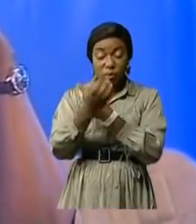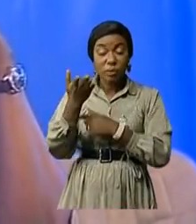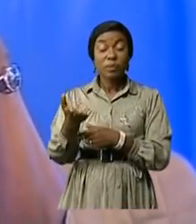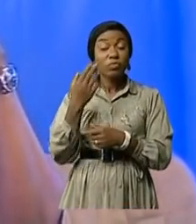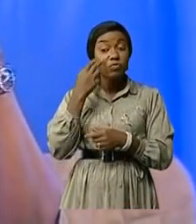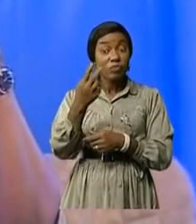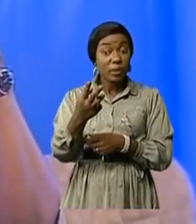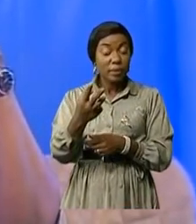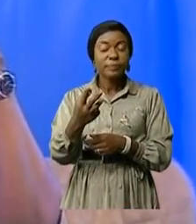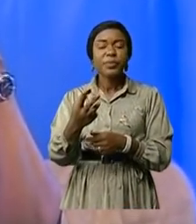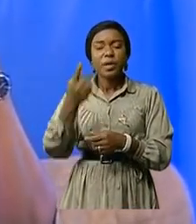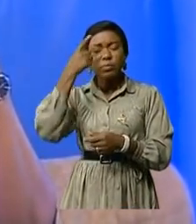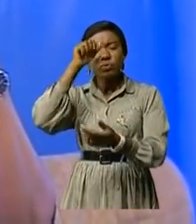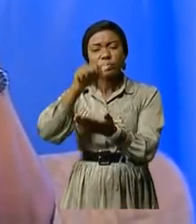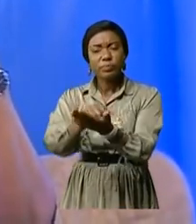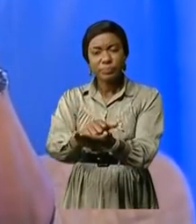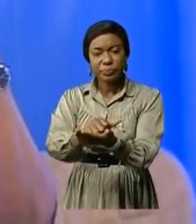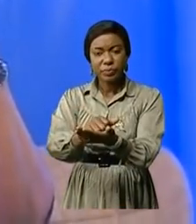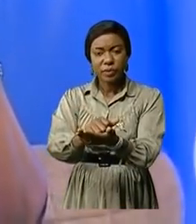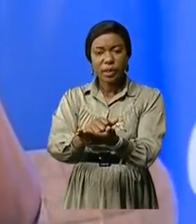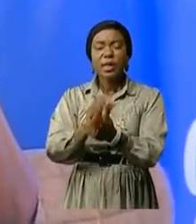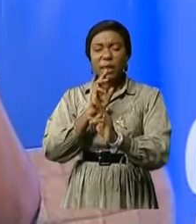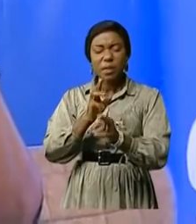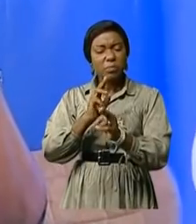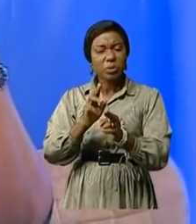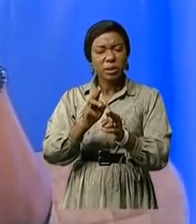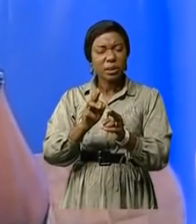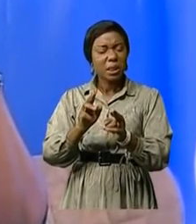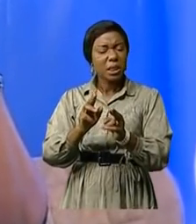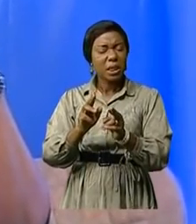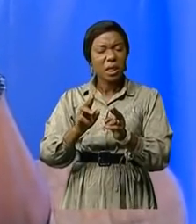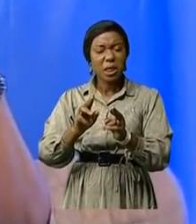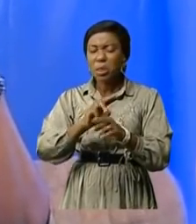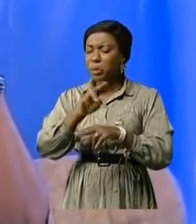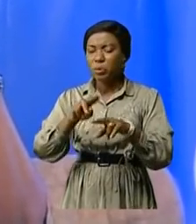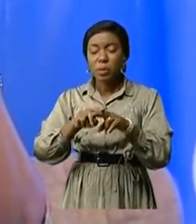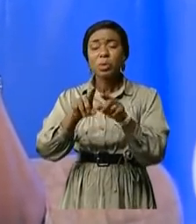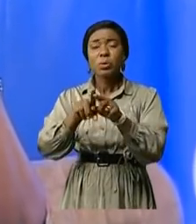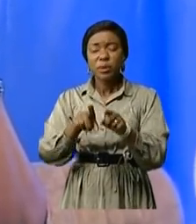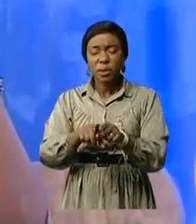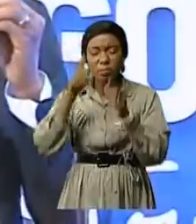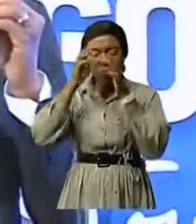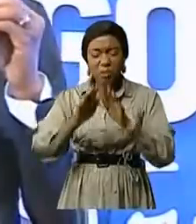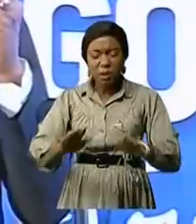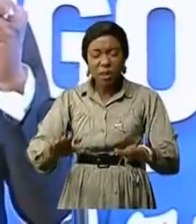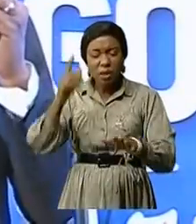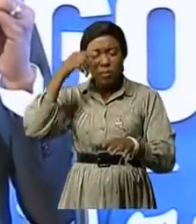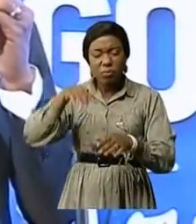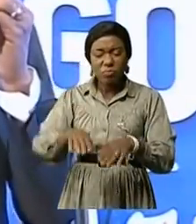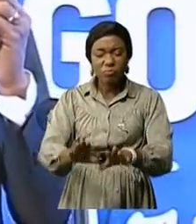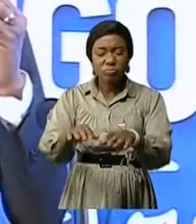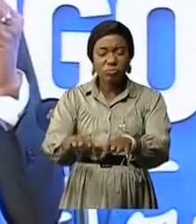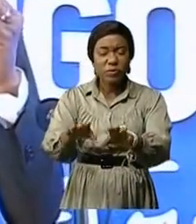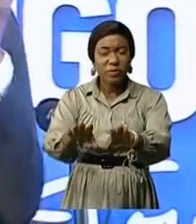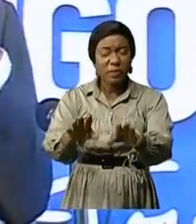vous voyez que pour ça, la réponse est plus réelle parce qu'il faut assainir le trafic sur le fleuve